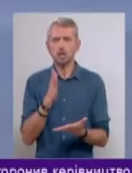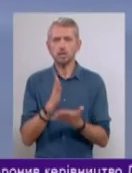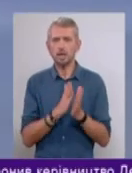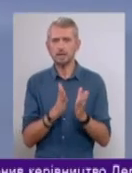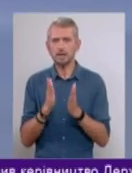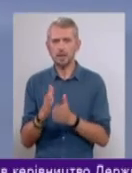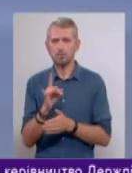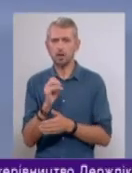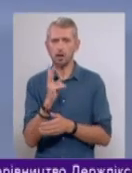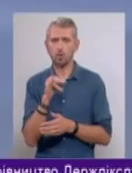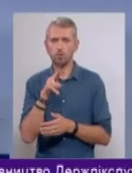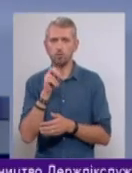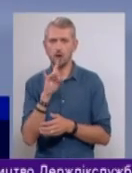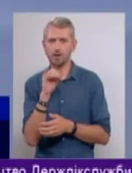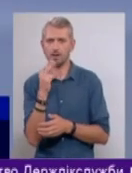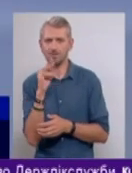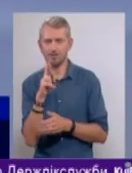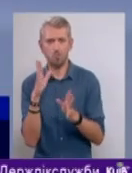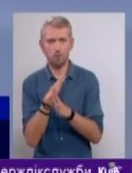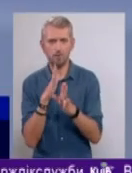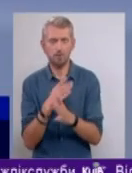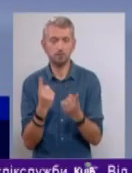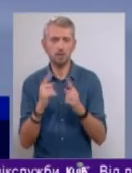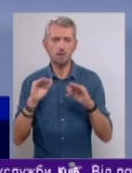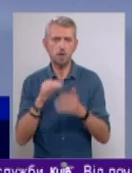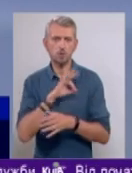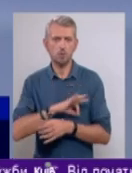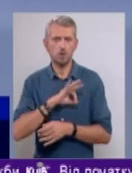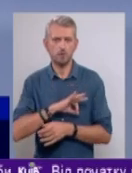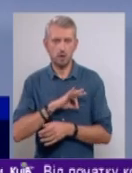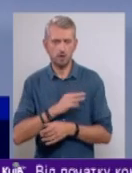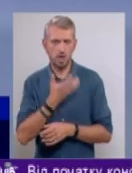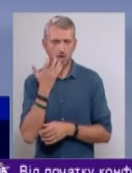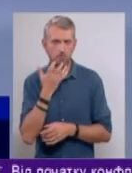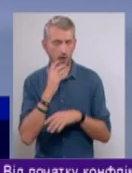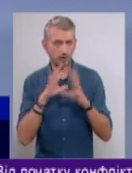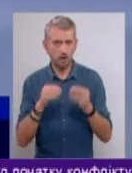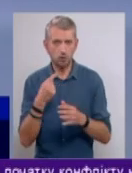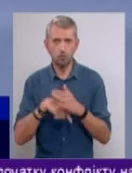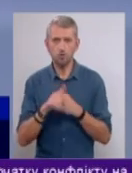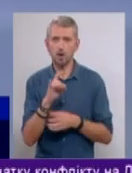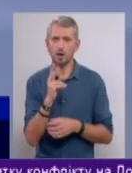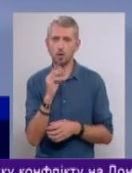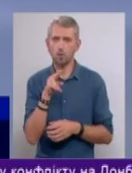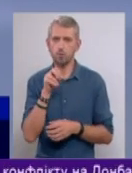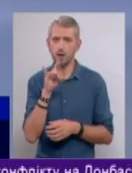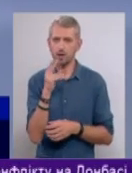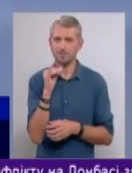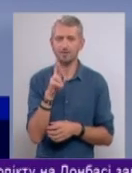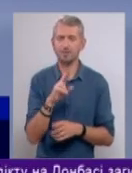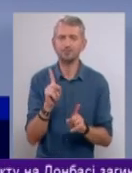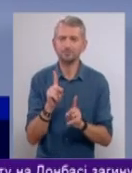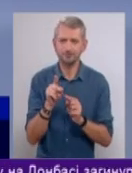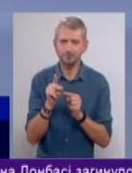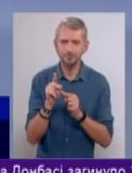системи рекуперації повітря, які досить істотно зменшують споживання тепла взагалі, тому що схема рекуперації передбачає,